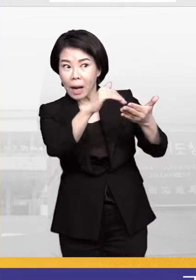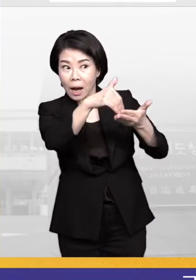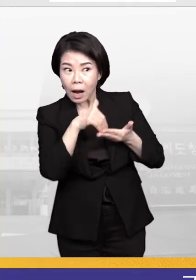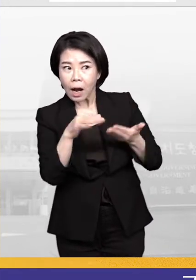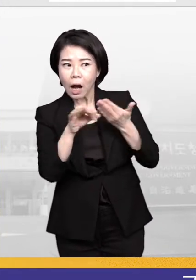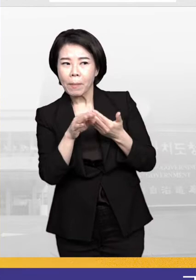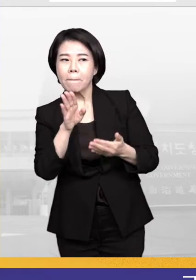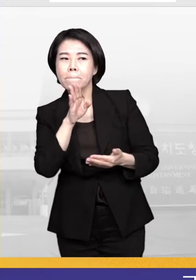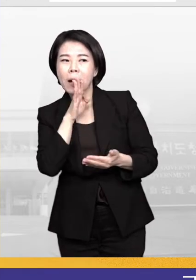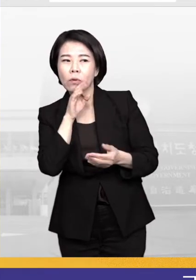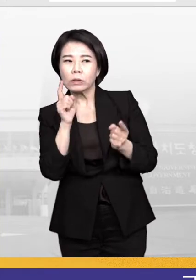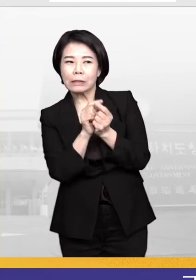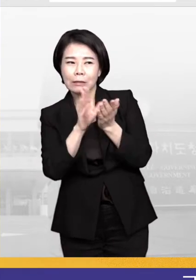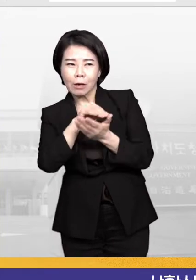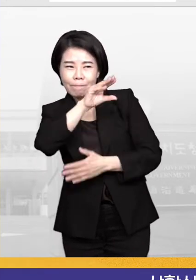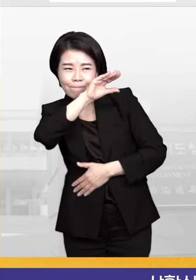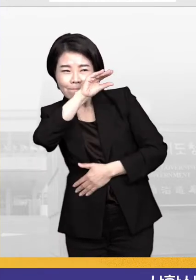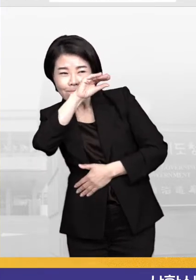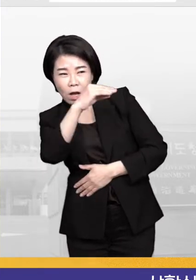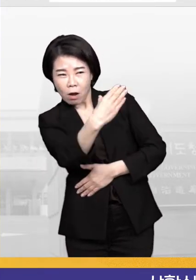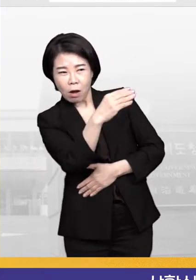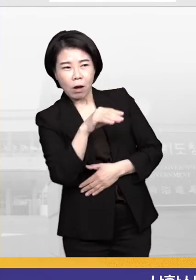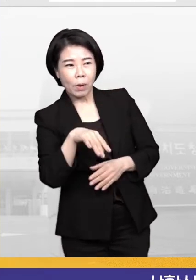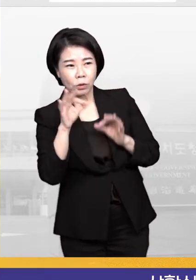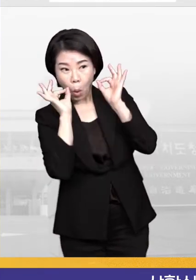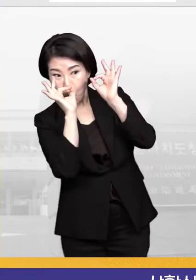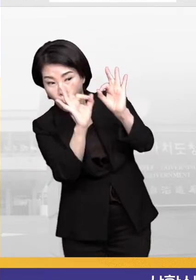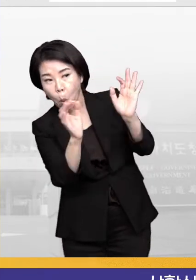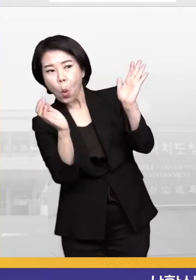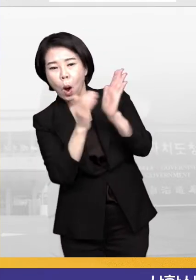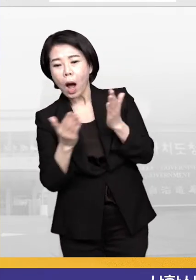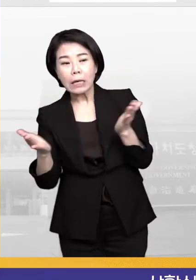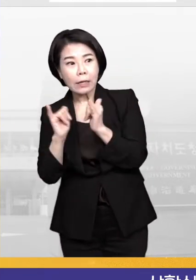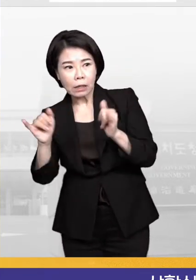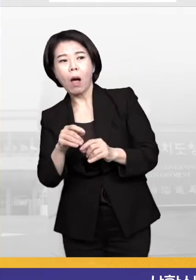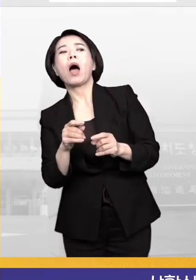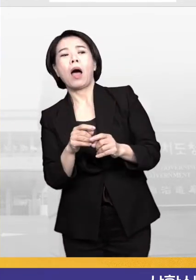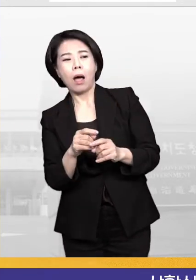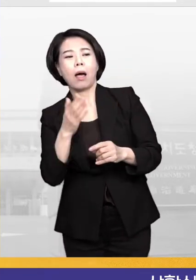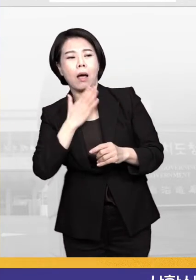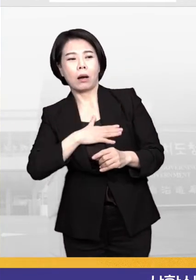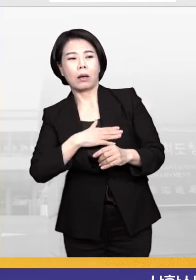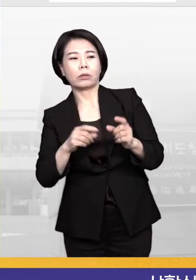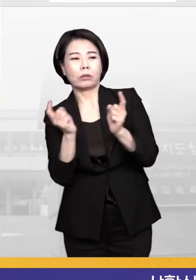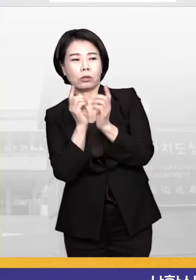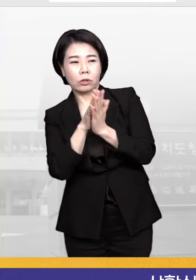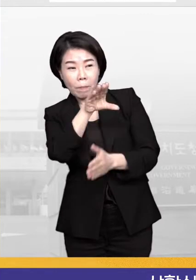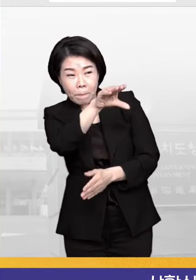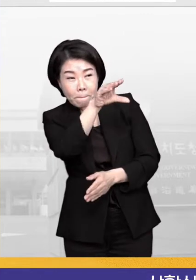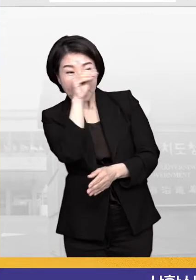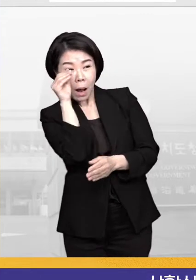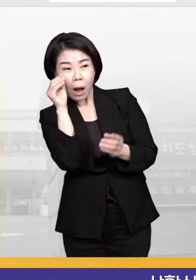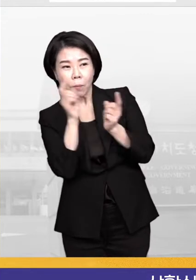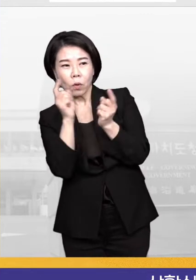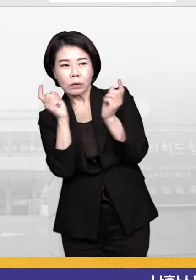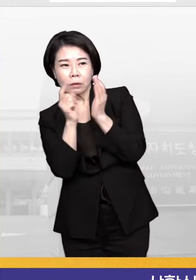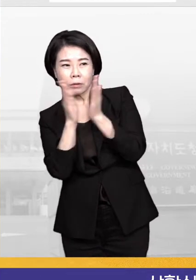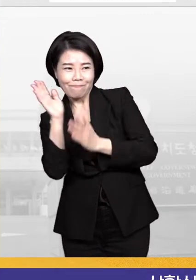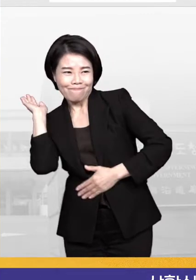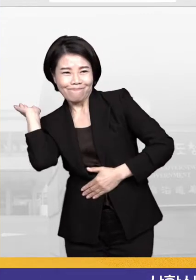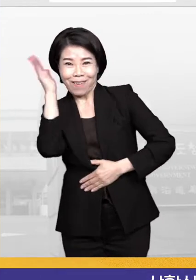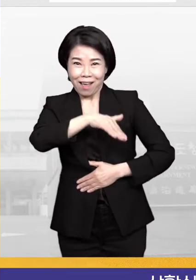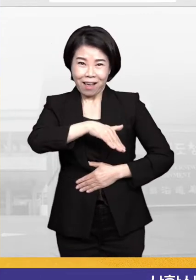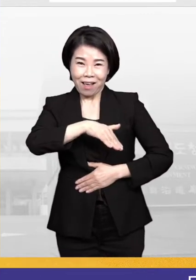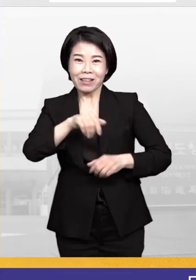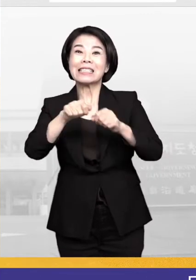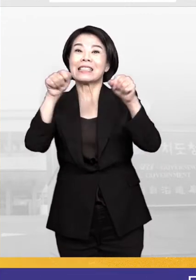사고 현장을 비춰주기만 하면 상황실에 있는 모든 근무자들이 그 사고 현장을 다 목격하고 바로 출동 조치를 시킬 수 있는